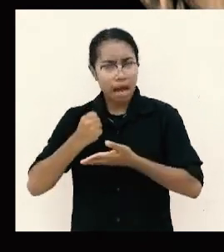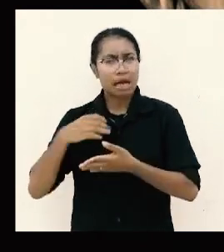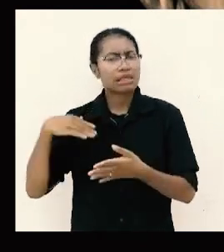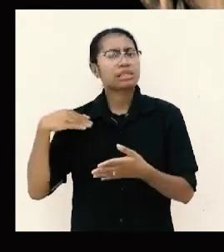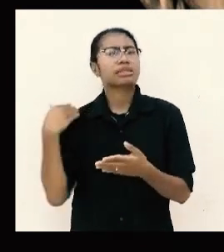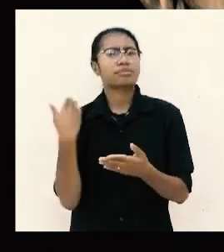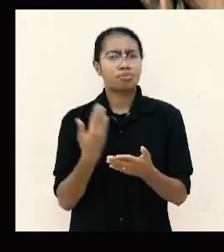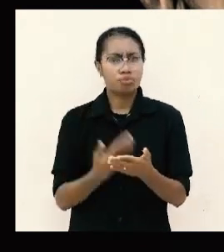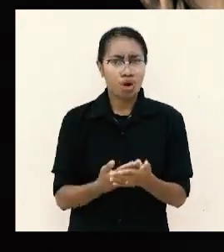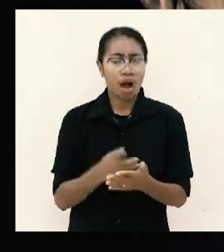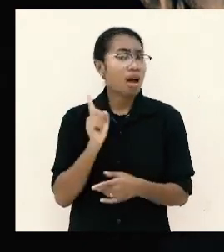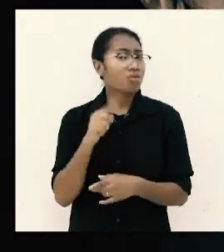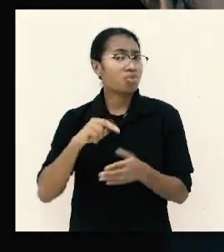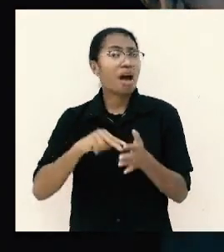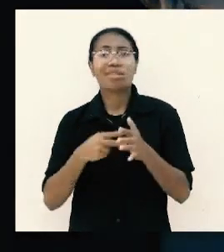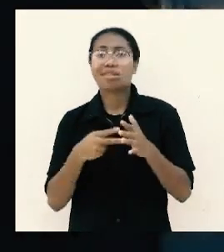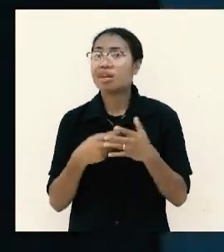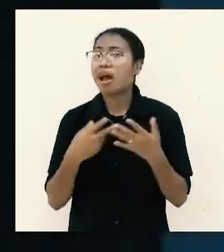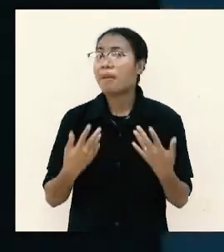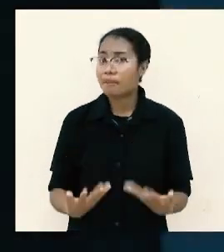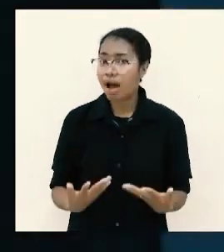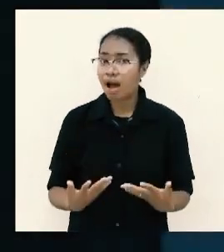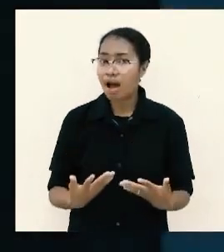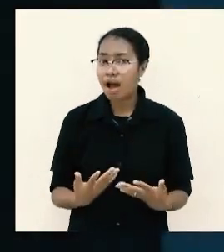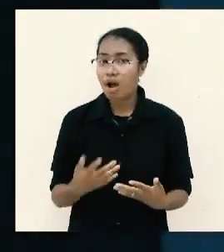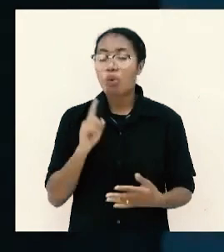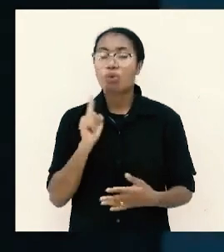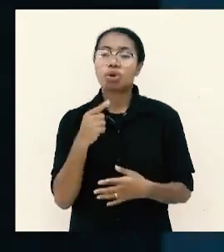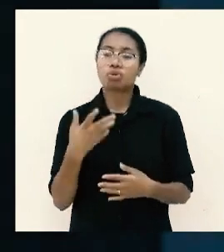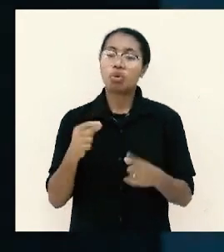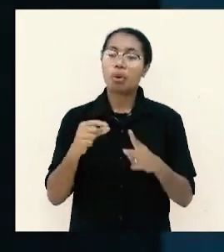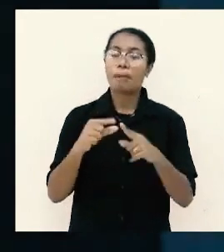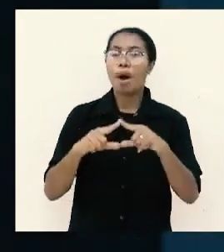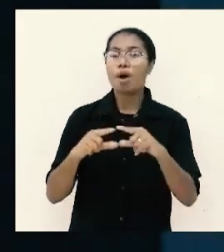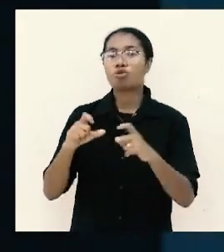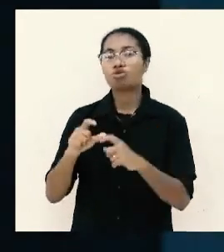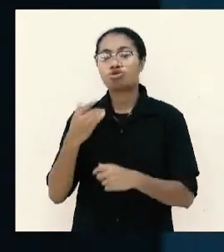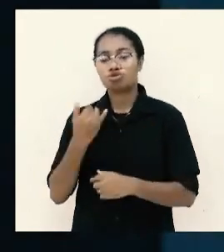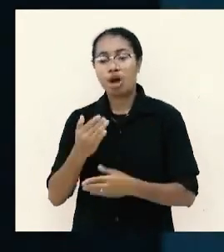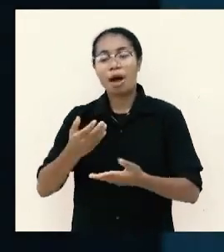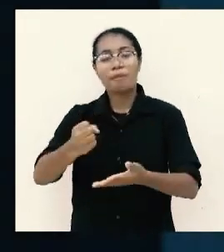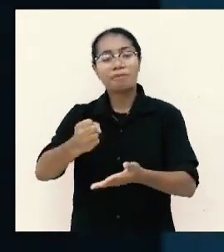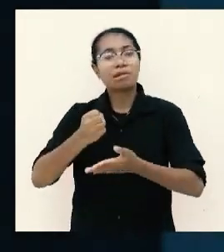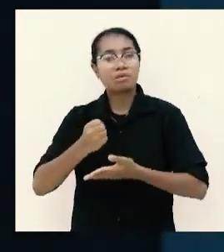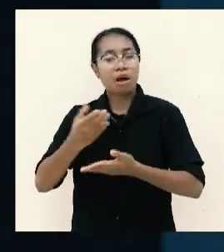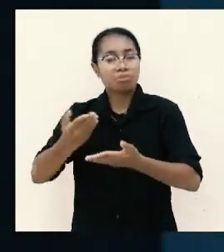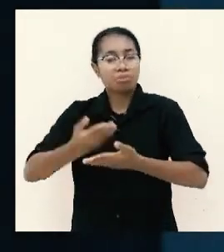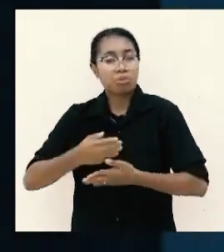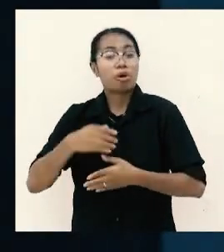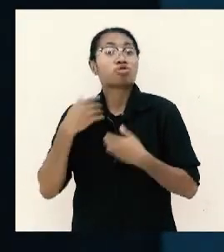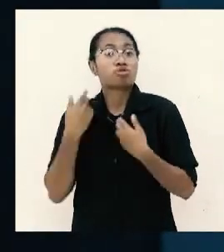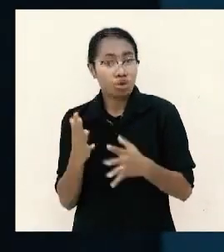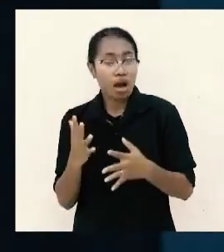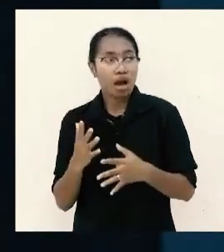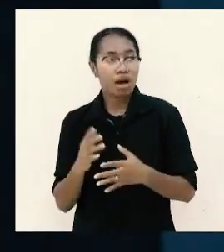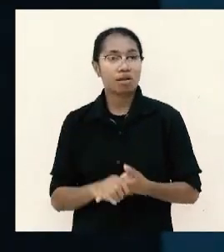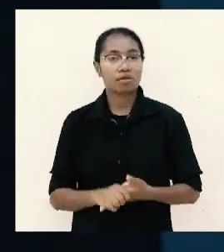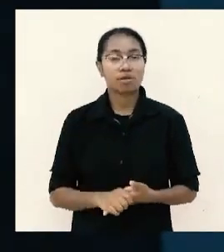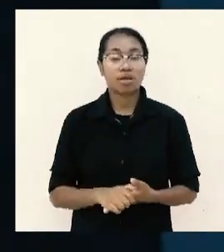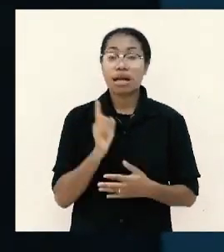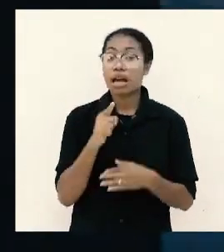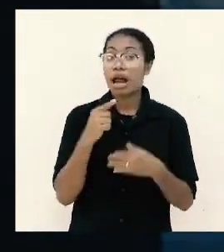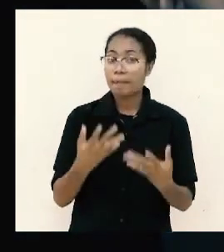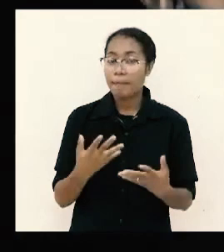berarti Paulus menerima malahan lebih daripada itu aku berkelimpahan karena aku